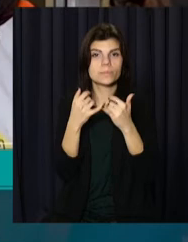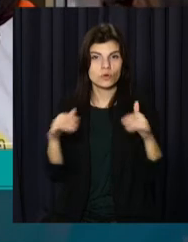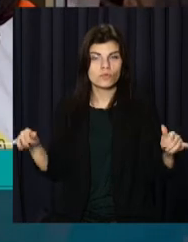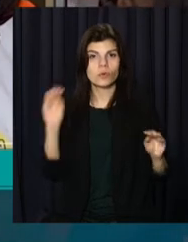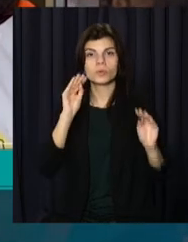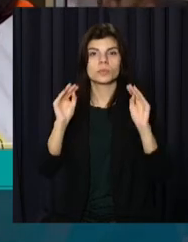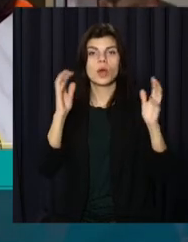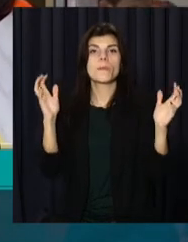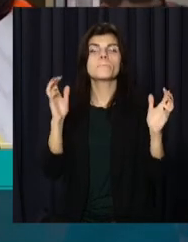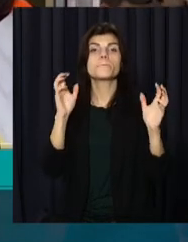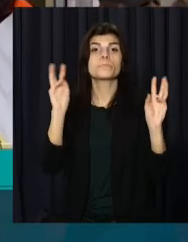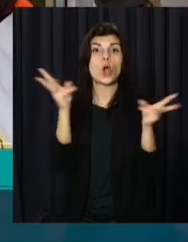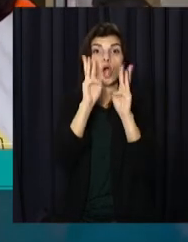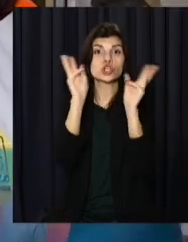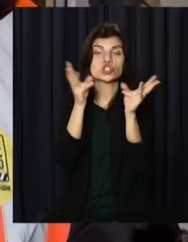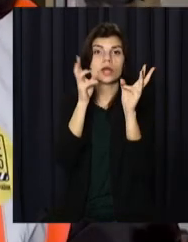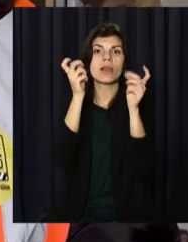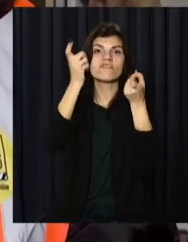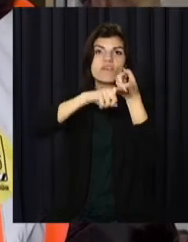влаштування пожежної сигналізації.